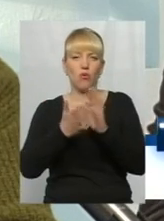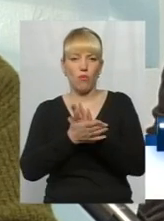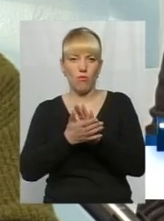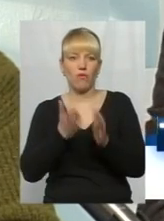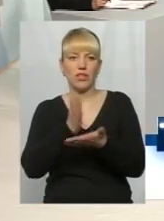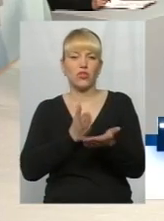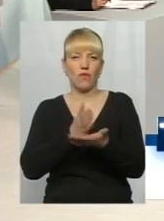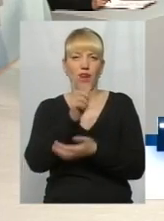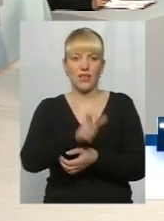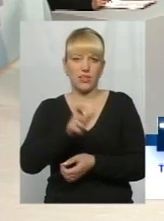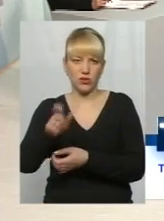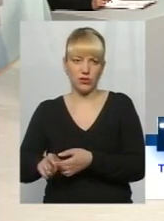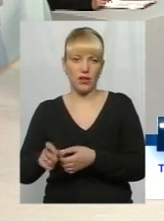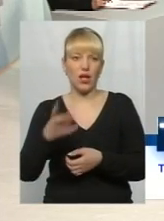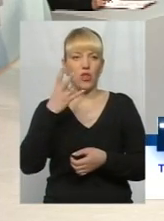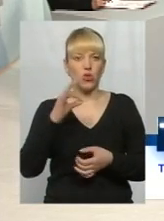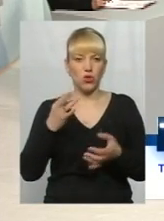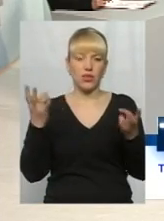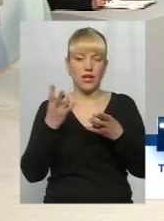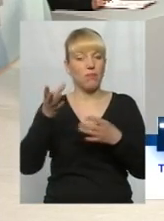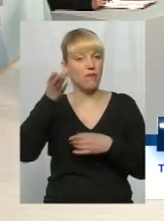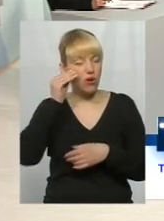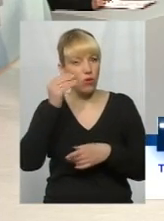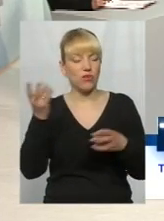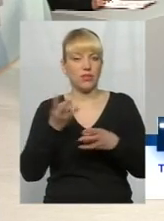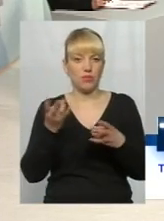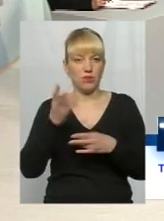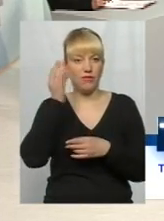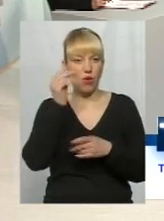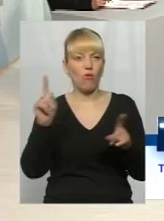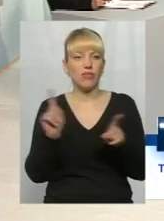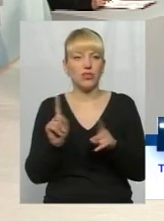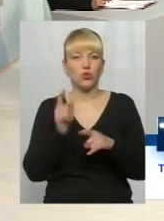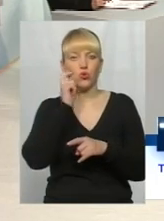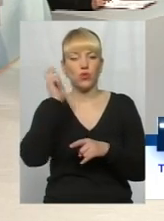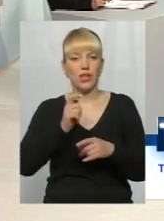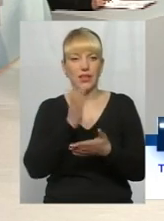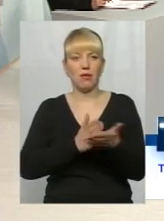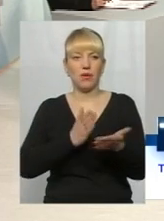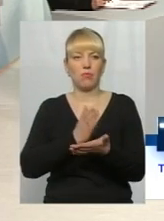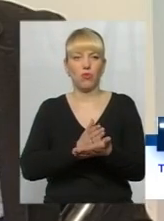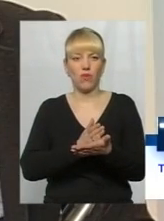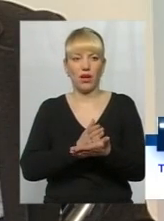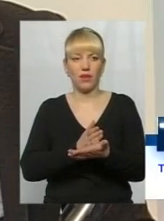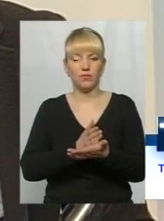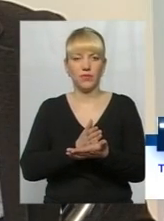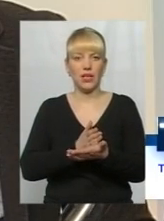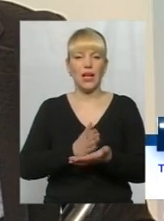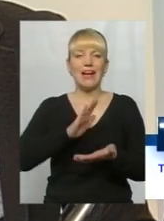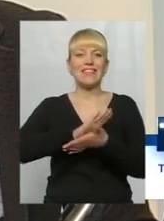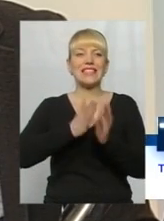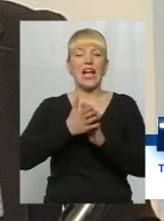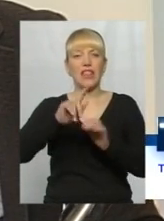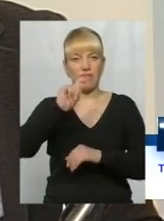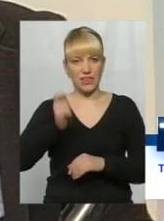мешканців. Але, зрештою, можна потрібно враховувати, необхідно враховувати те, що Україна перебуває фактично в стані війни.